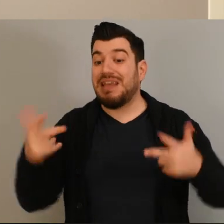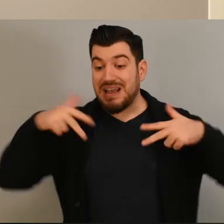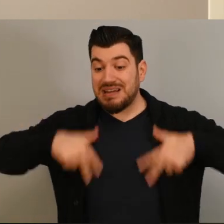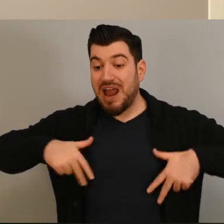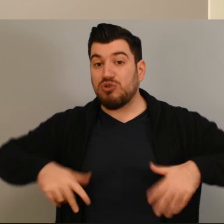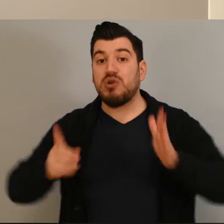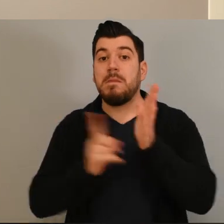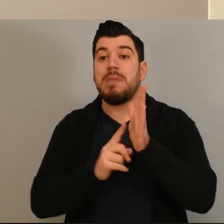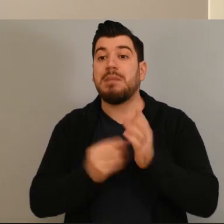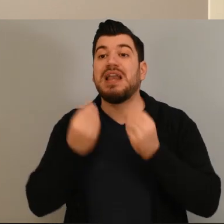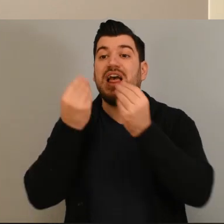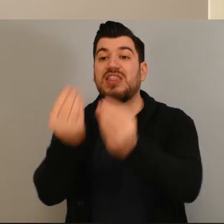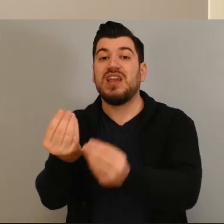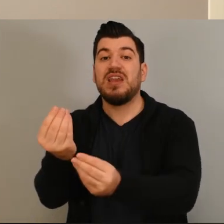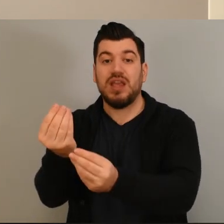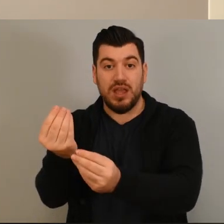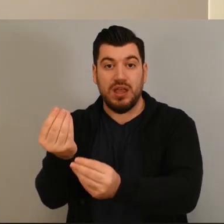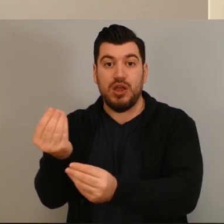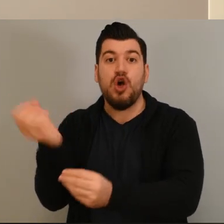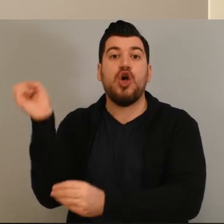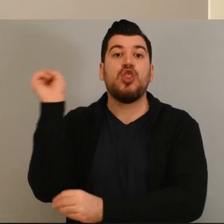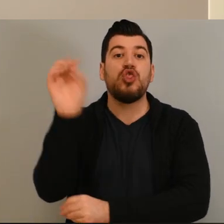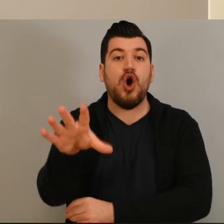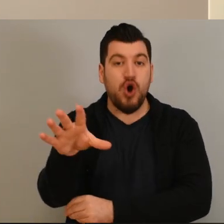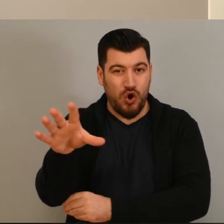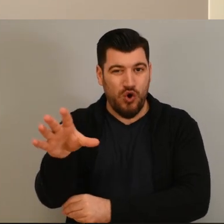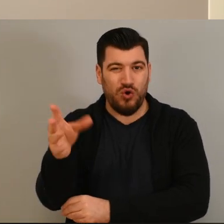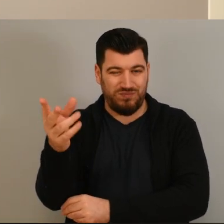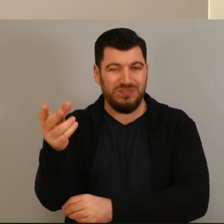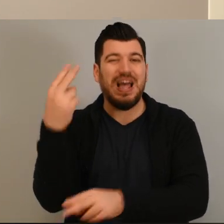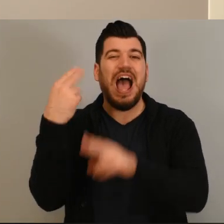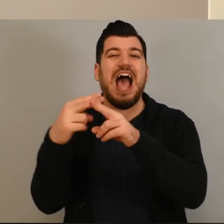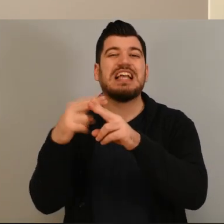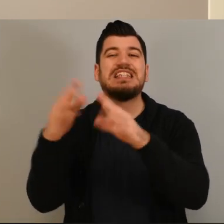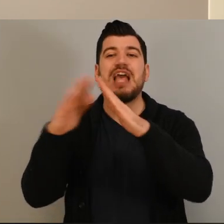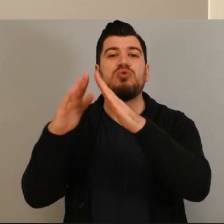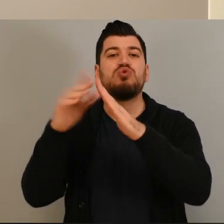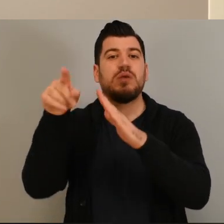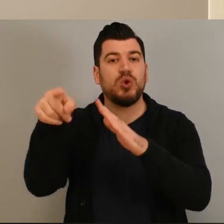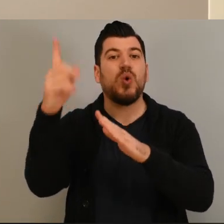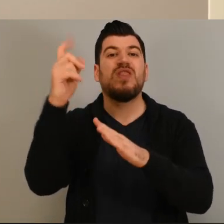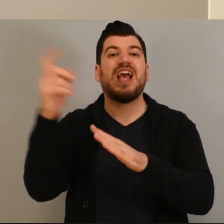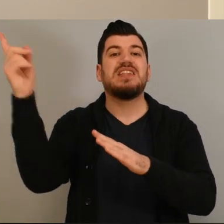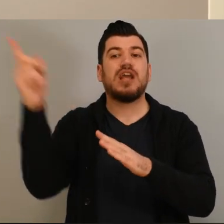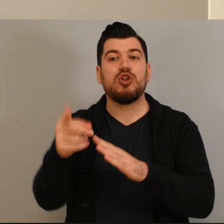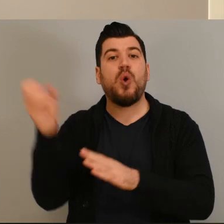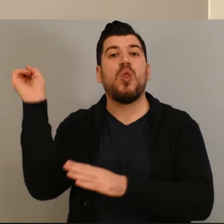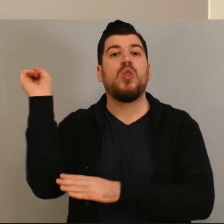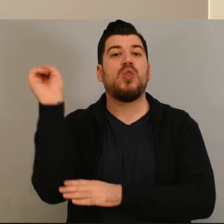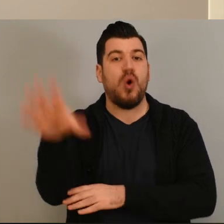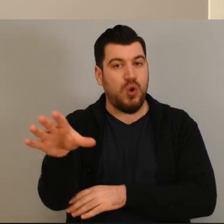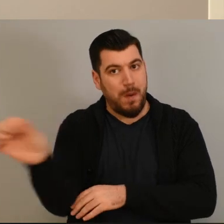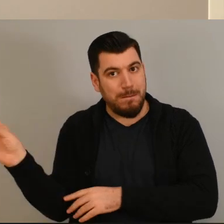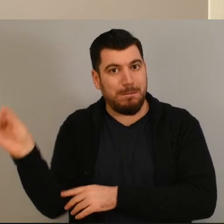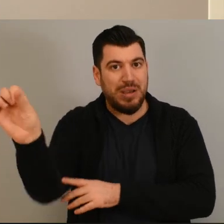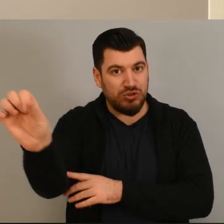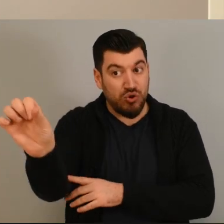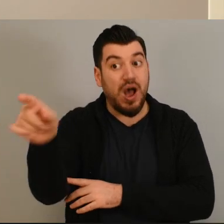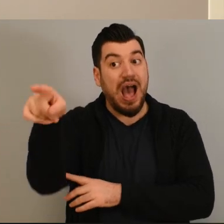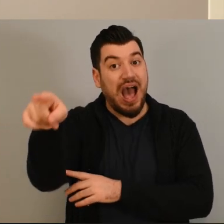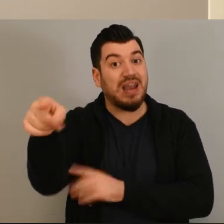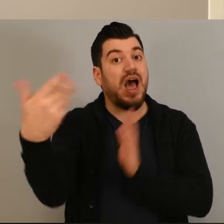δίνει το κράτος αμοιβή 10% της αξίας του ακινήτου σε όποιον αποδείξει